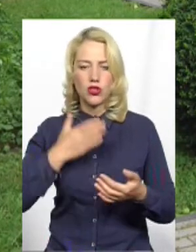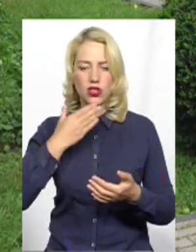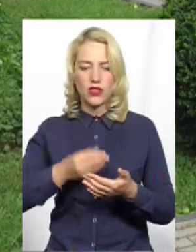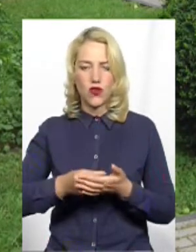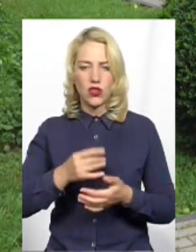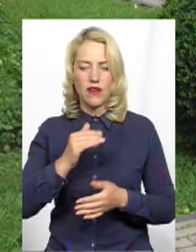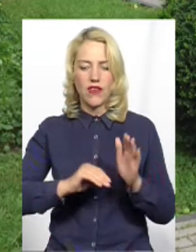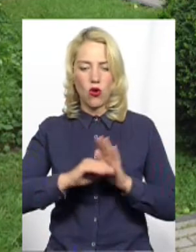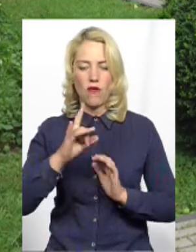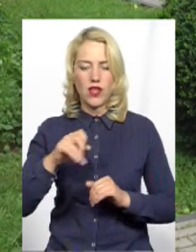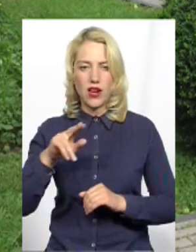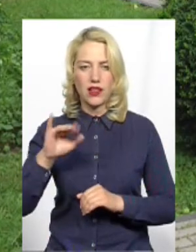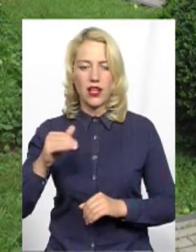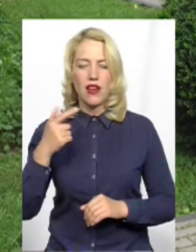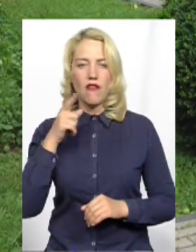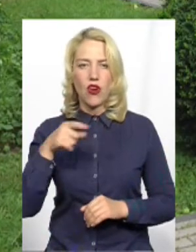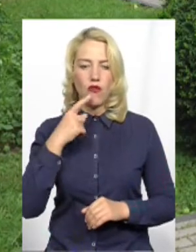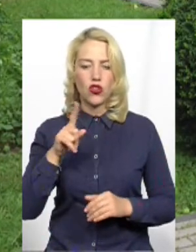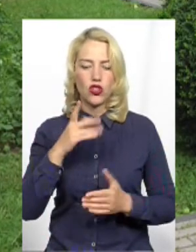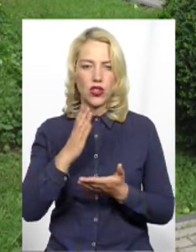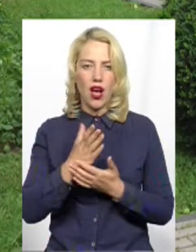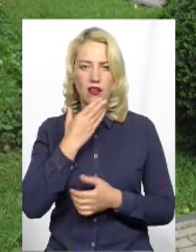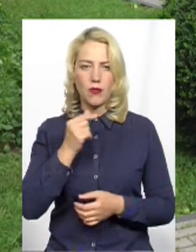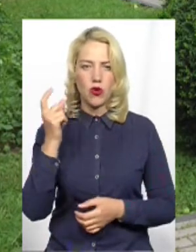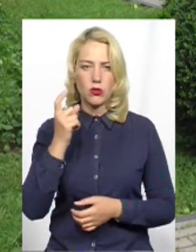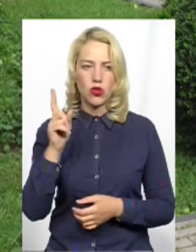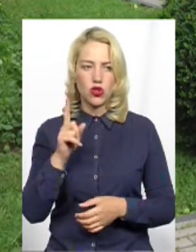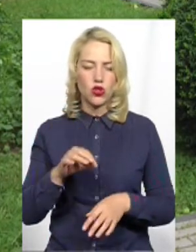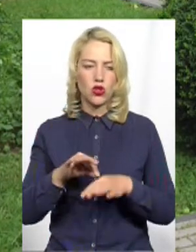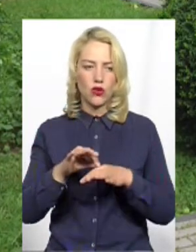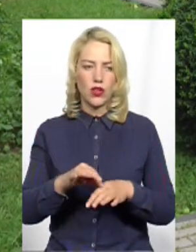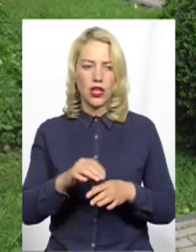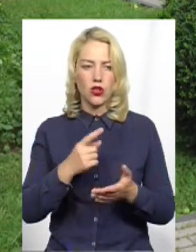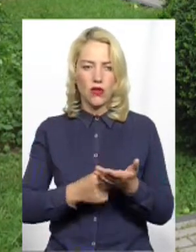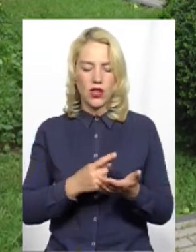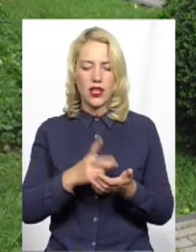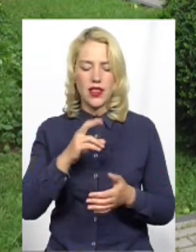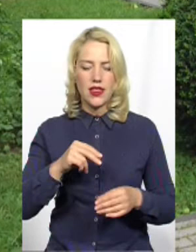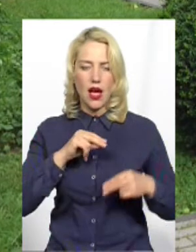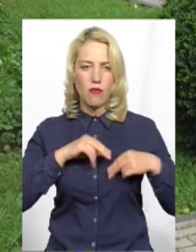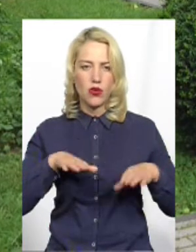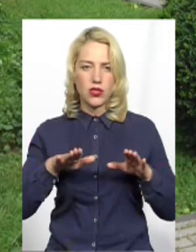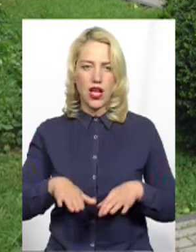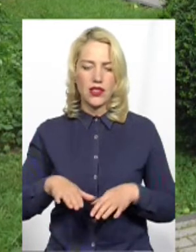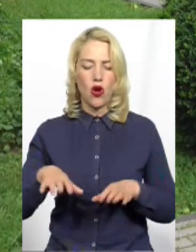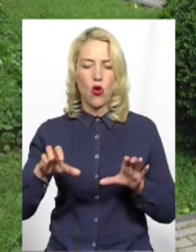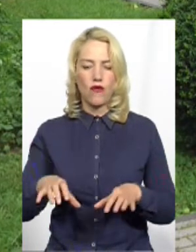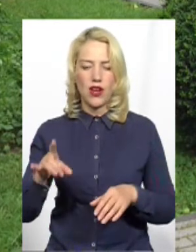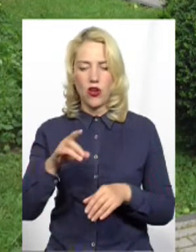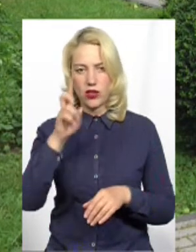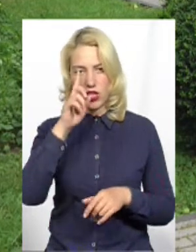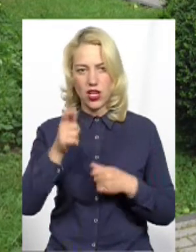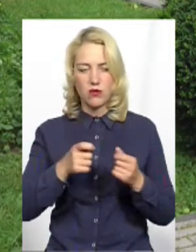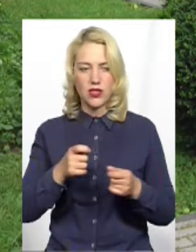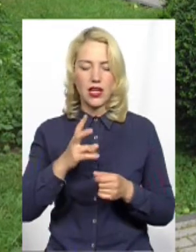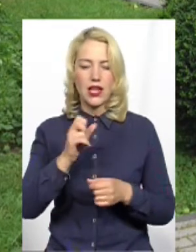вказуєте, що є практиком і гарним господарником Що довели, працюючи на посаді голови районної державної адміністрації І, за вашими словами,